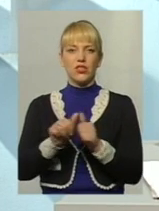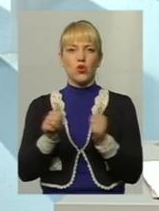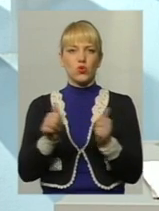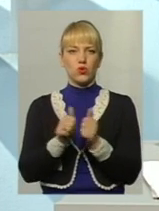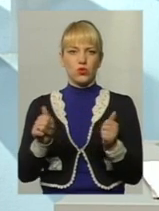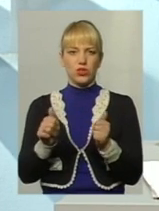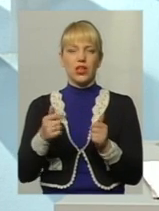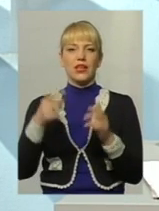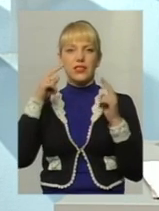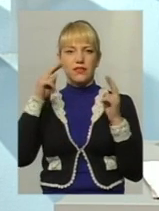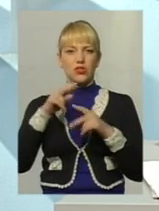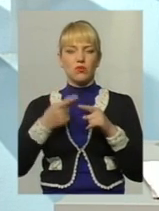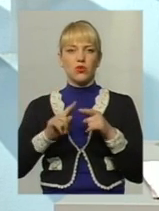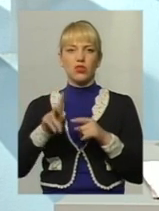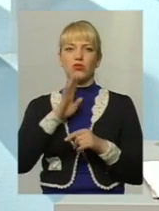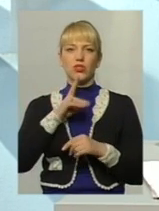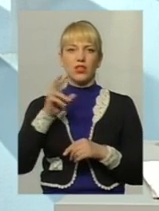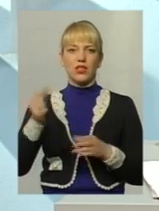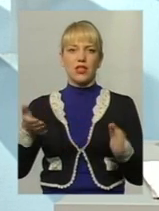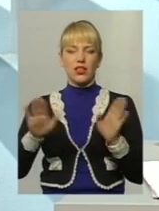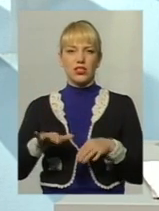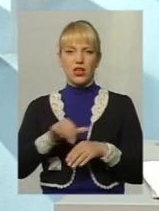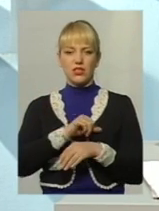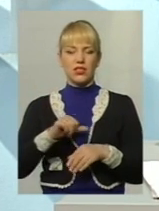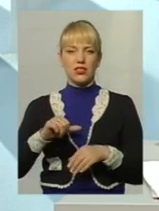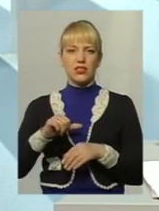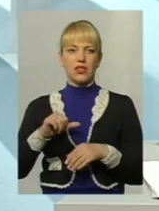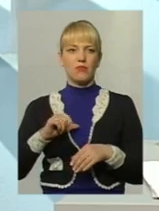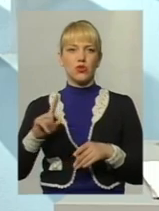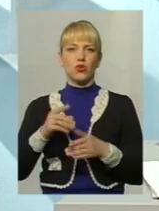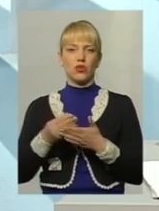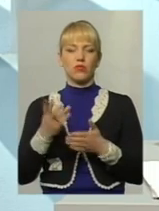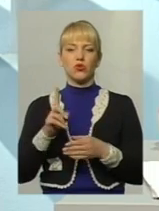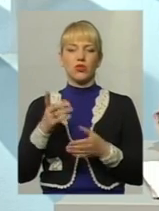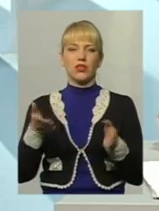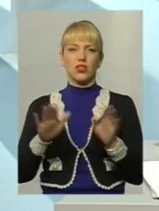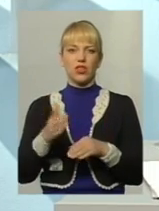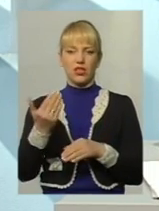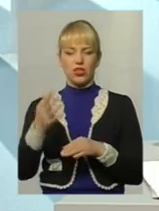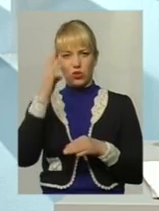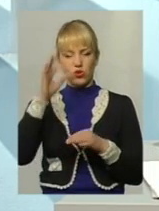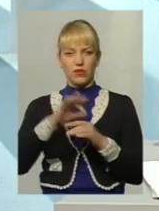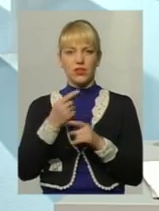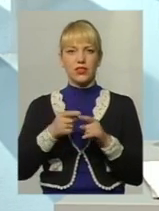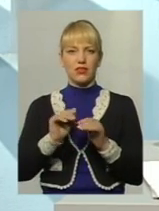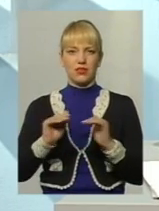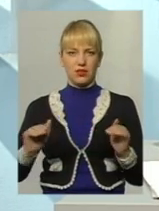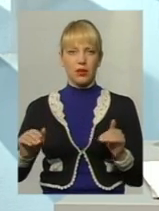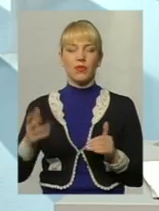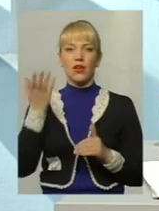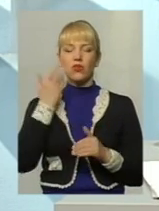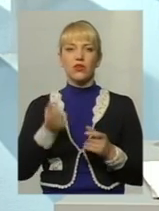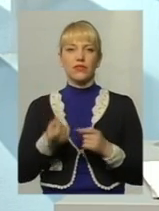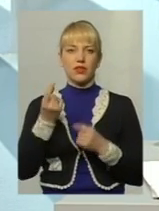свідчить про те, що жінка залишається зазвичай самим дорогим, що їй залишає чоловік – це дітей. І коли виникають